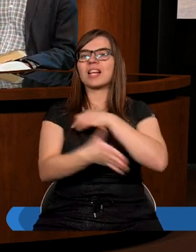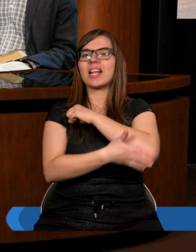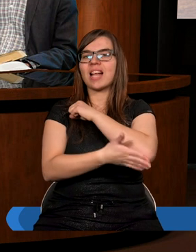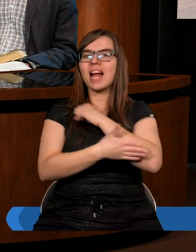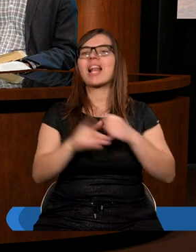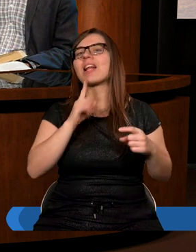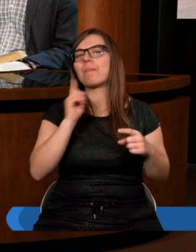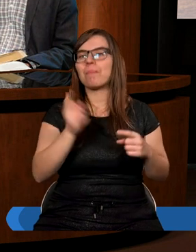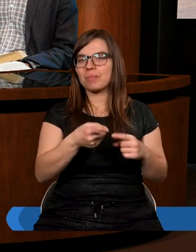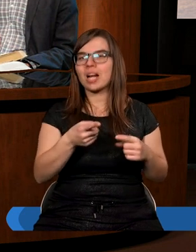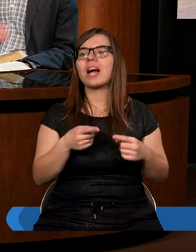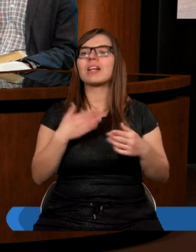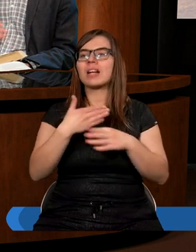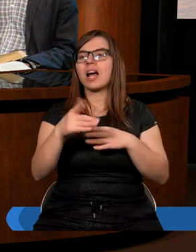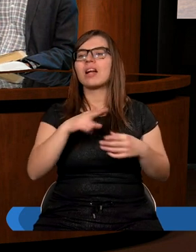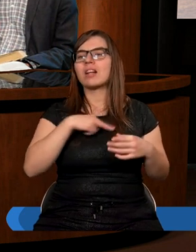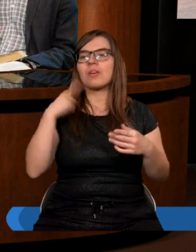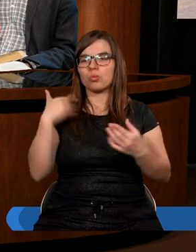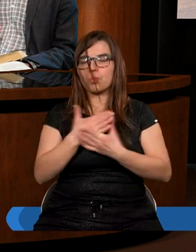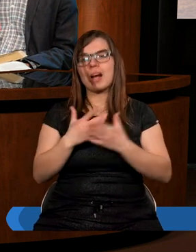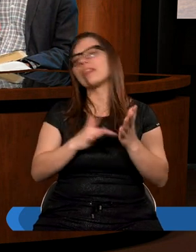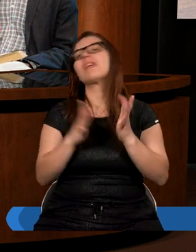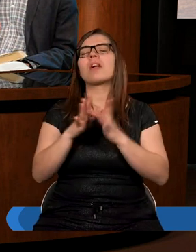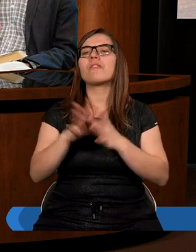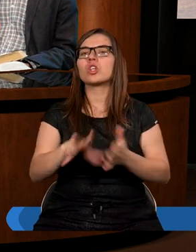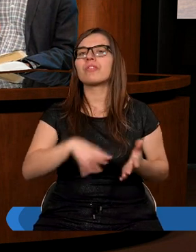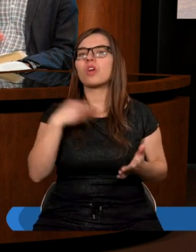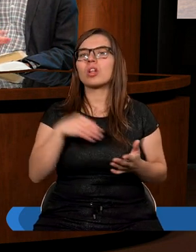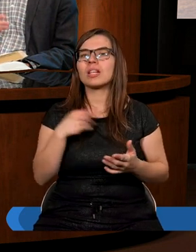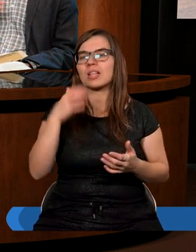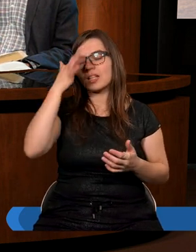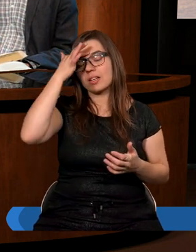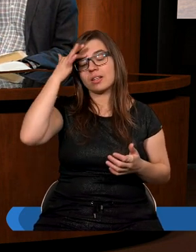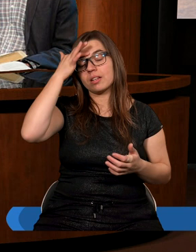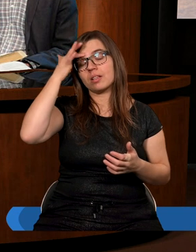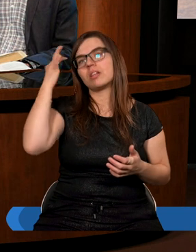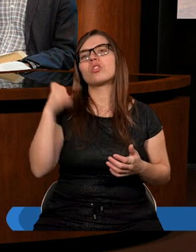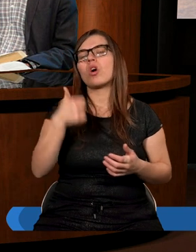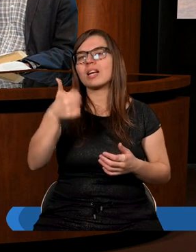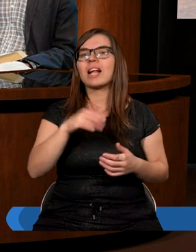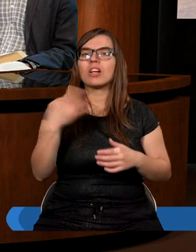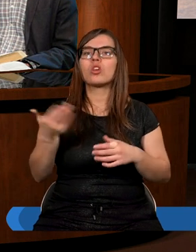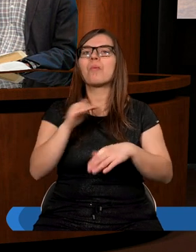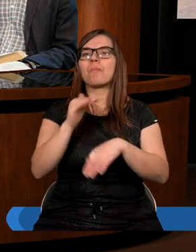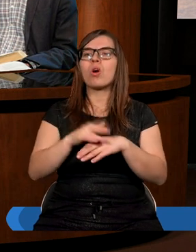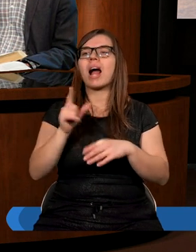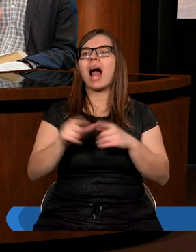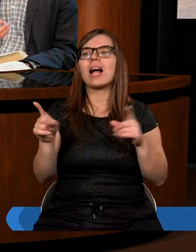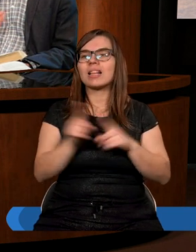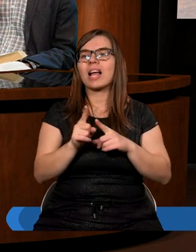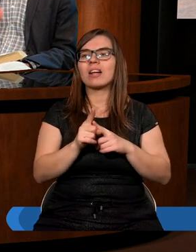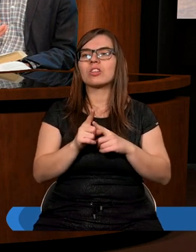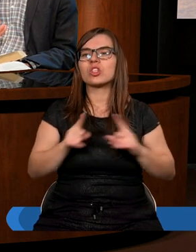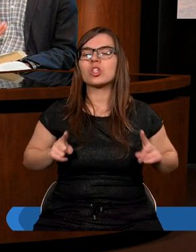pokazana, że służba Jezusa Chrystusa w świątyni to z jednej strony pojednanie, a z drugiej strony też